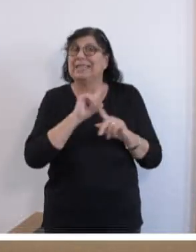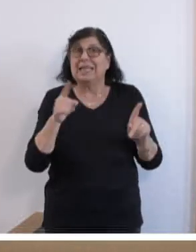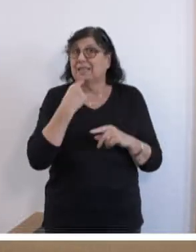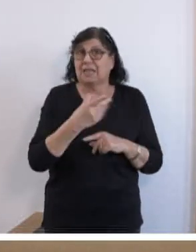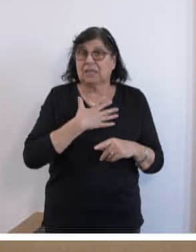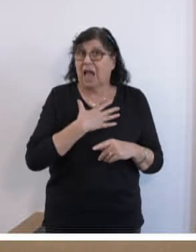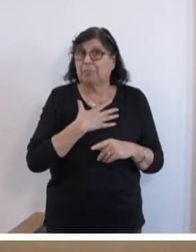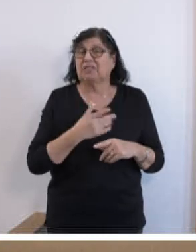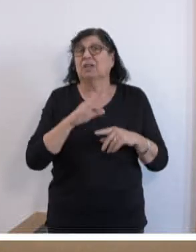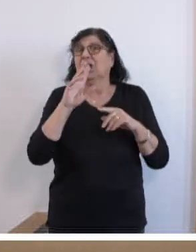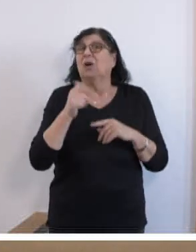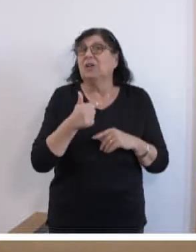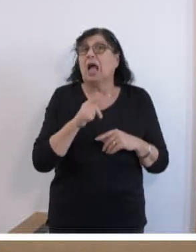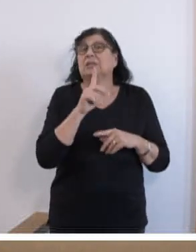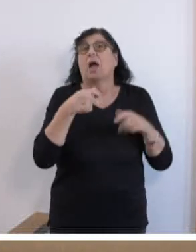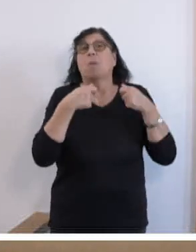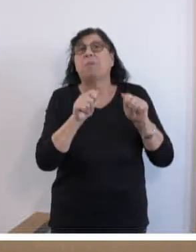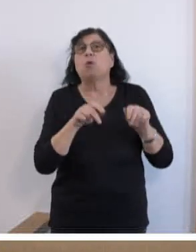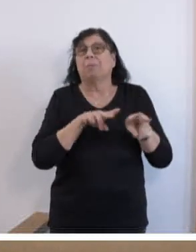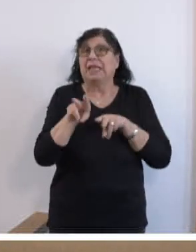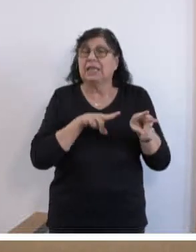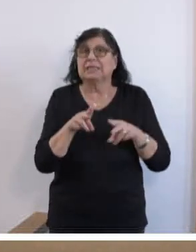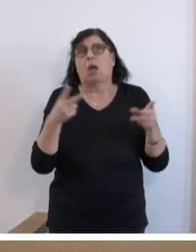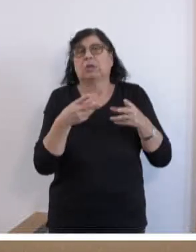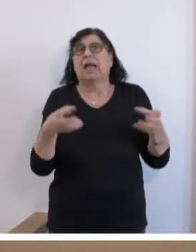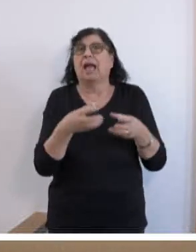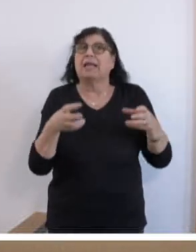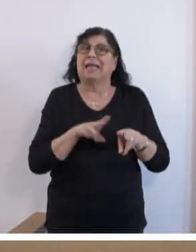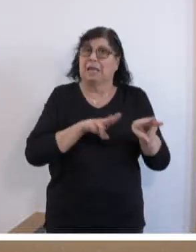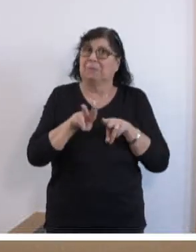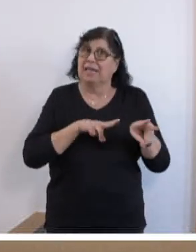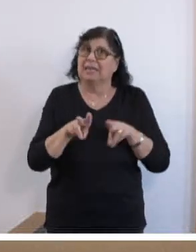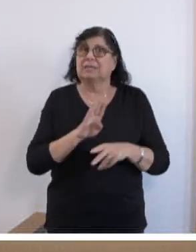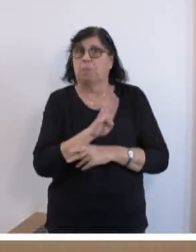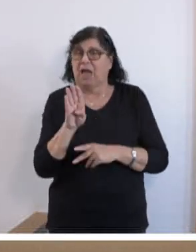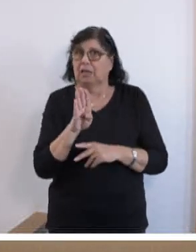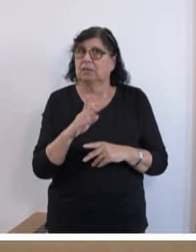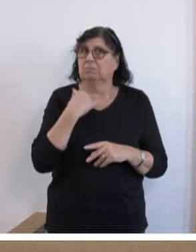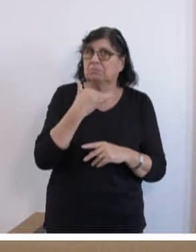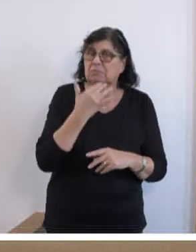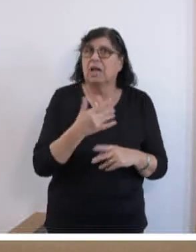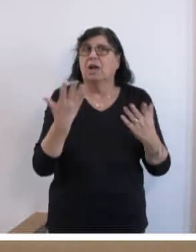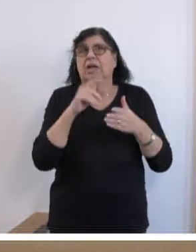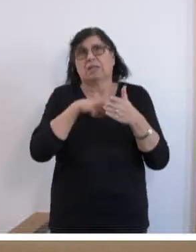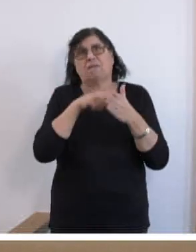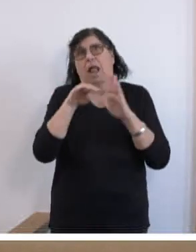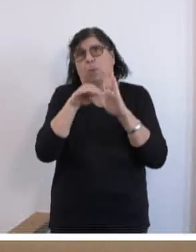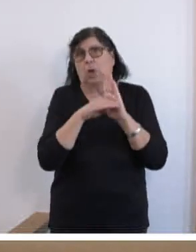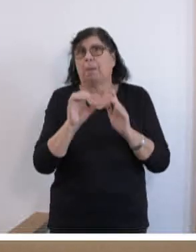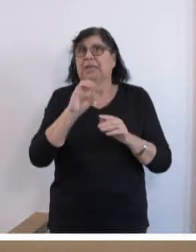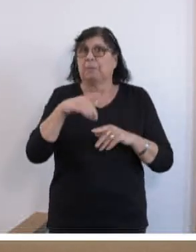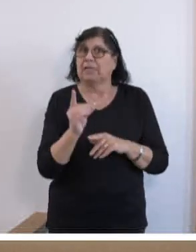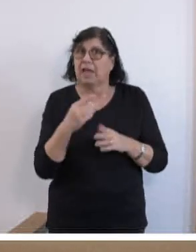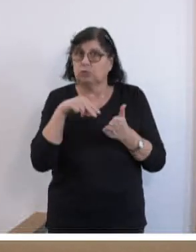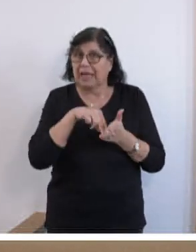Sie haben eben weder als Bauminister Joost noch als Energieminister Barge heute das angekündigt, was im Wahlprogramm der SPD steht. Ich bleibe